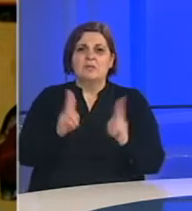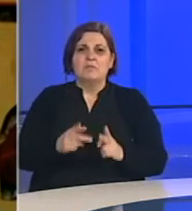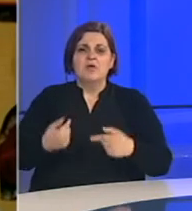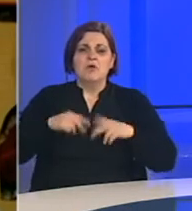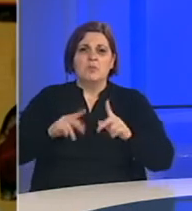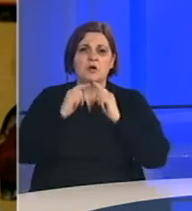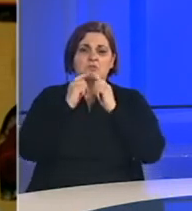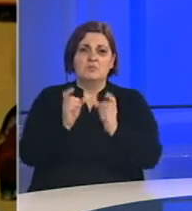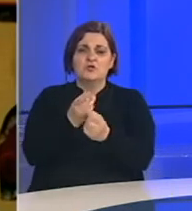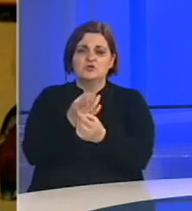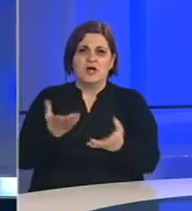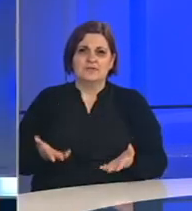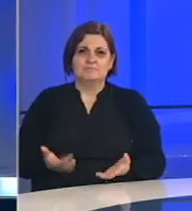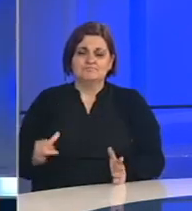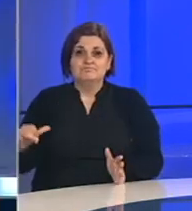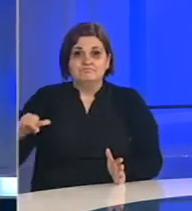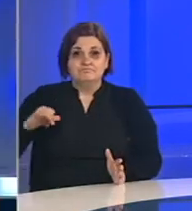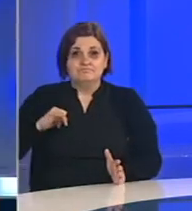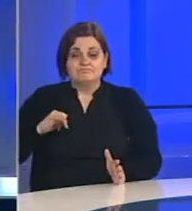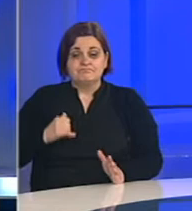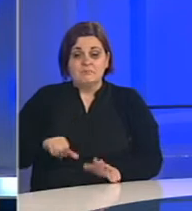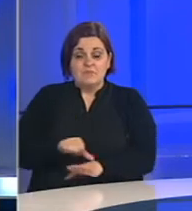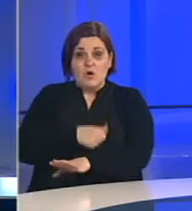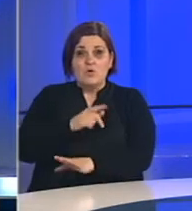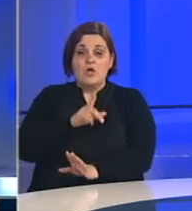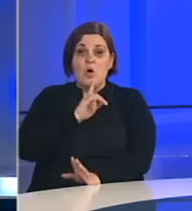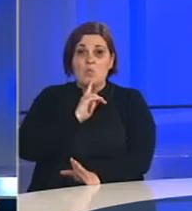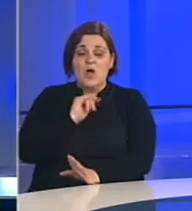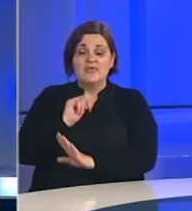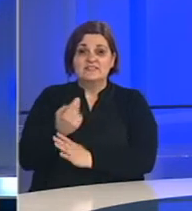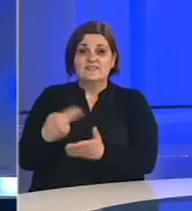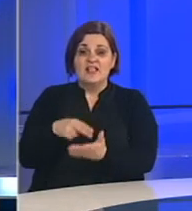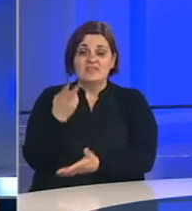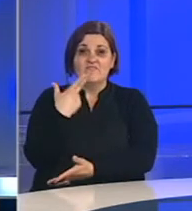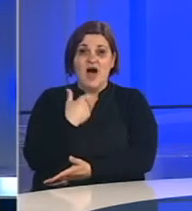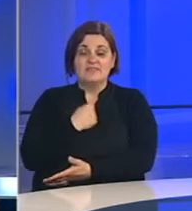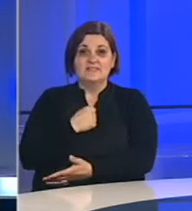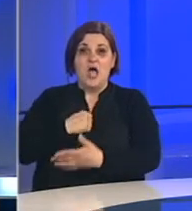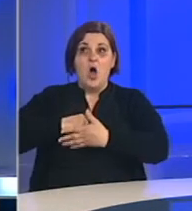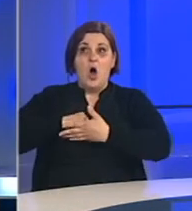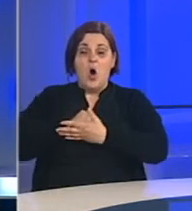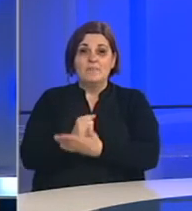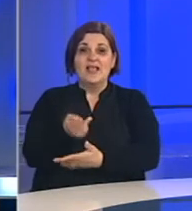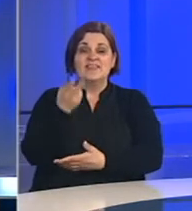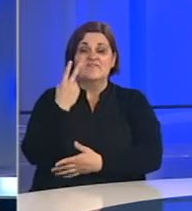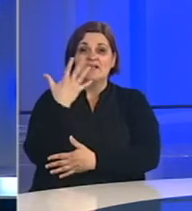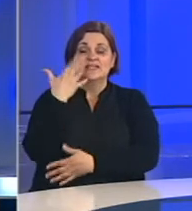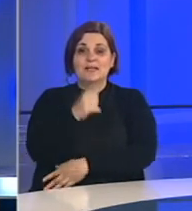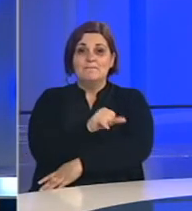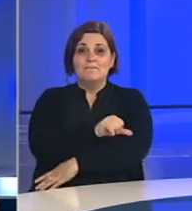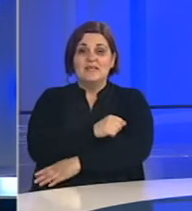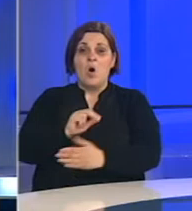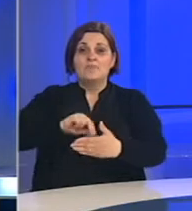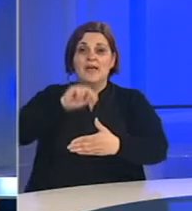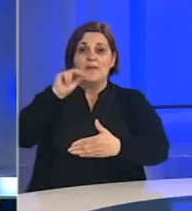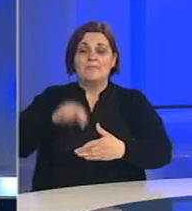moram da kažem. Ništa drugo. Zanimljiva je godina u kojoj jesmo. 2020 obilježit ćemo 25 godina od